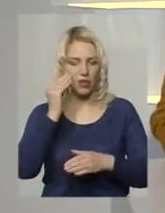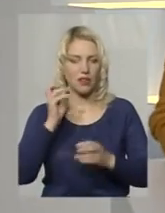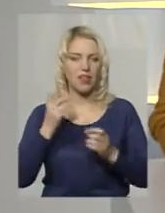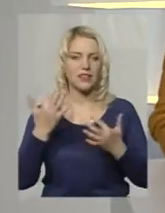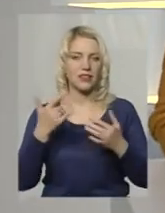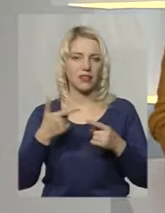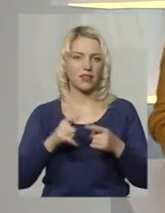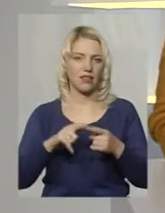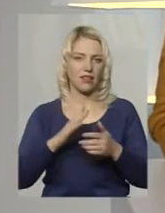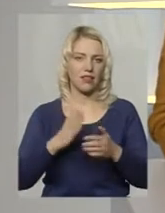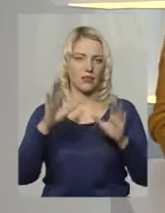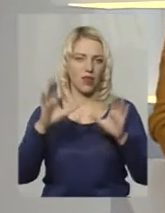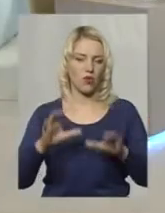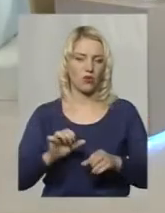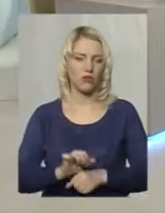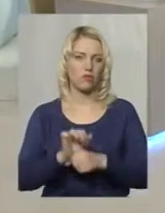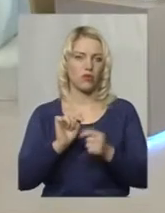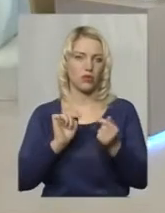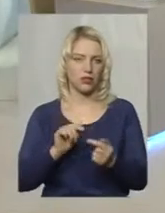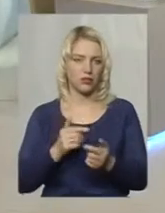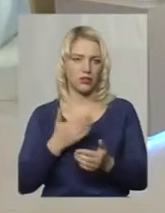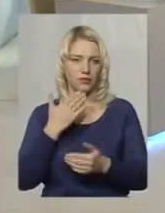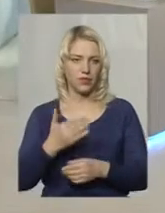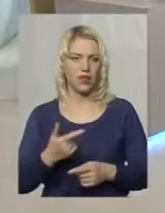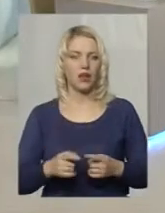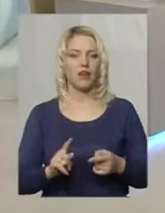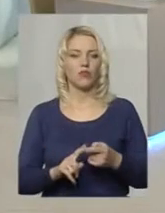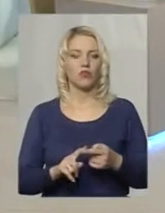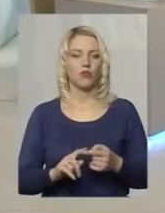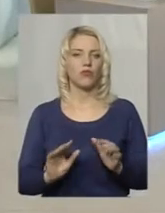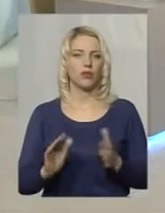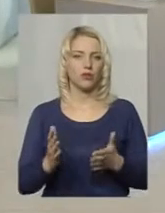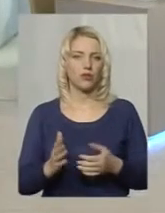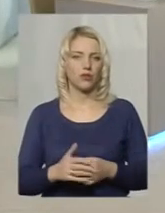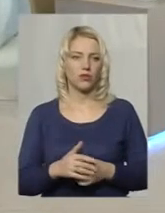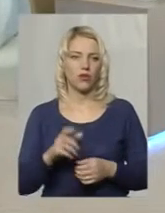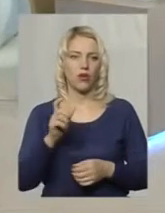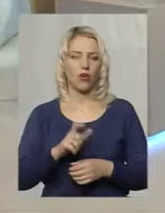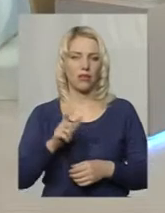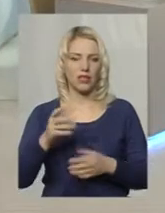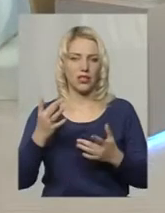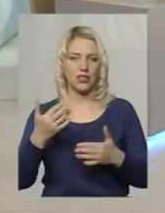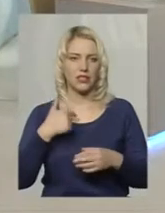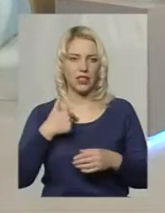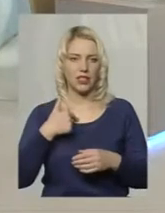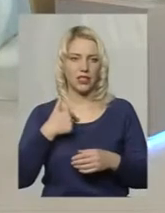форми протестів? В даному випадку громадяни, наскільки я